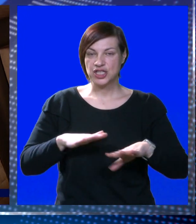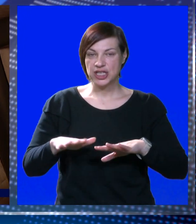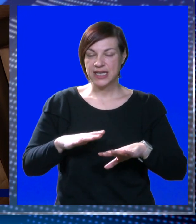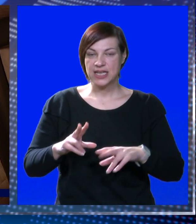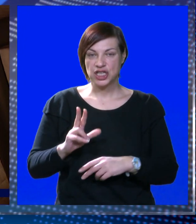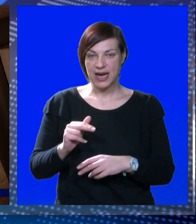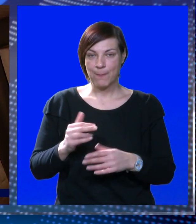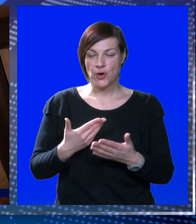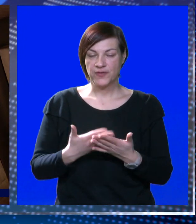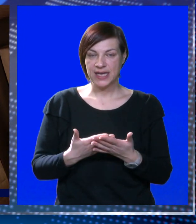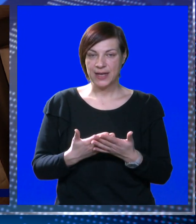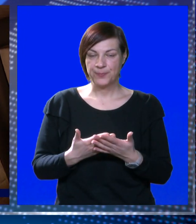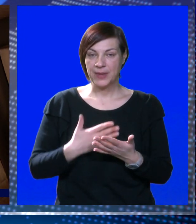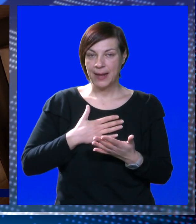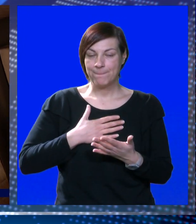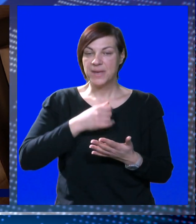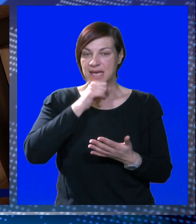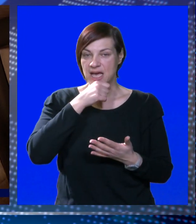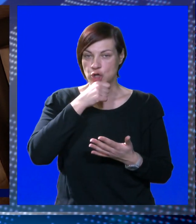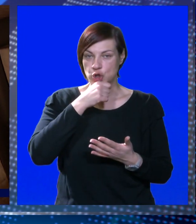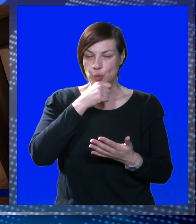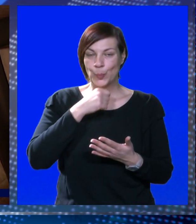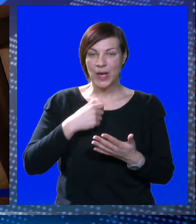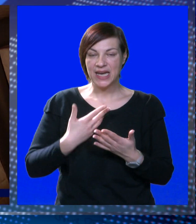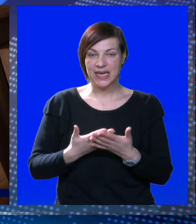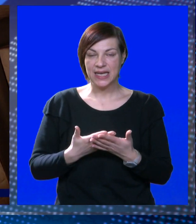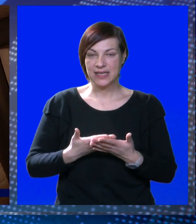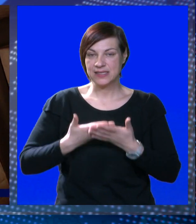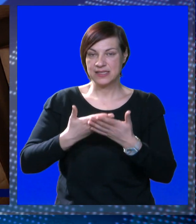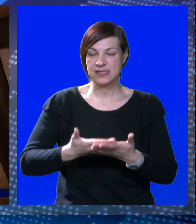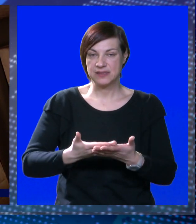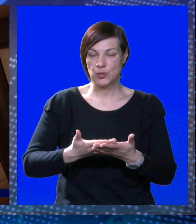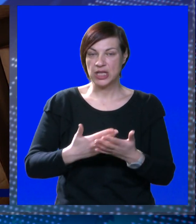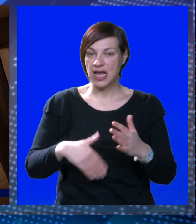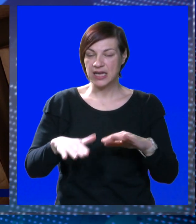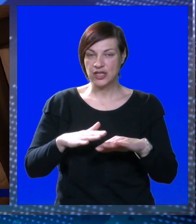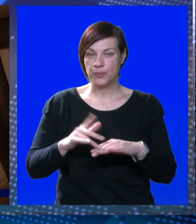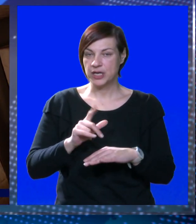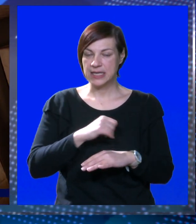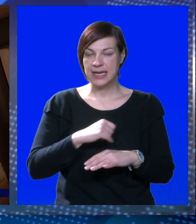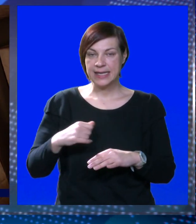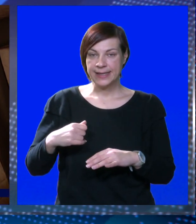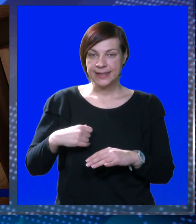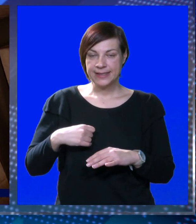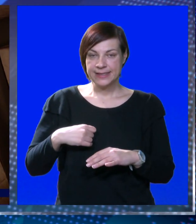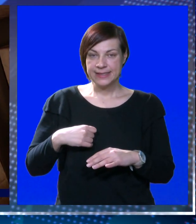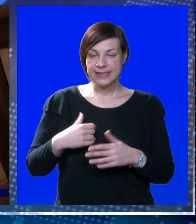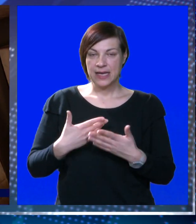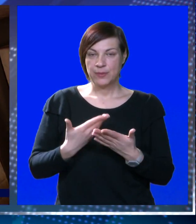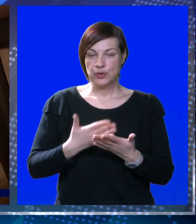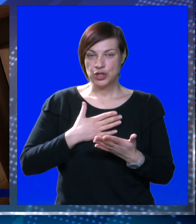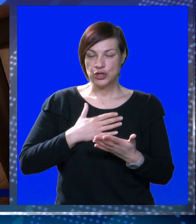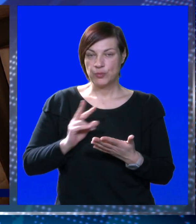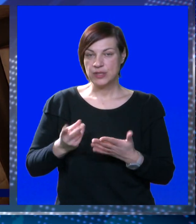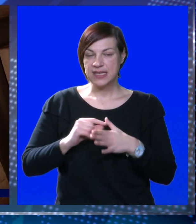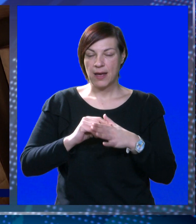građana i njihove imovine. Mi kao Županija smo dali također svoj doprinos, ne samo što